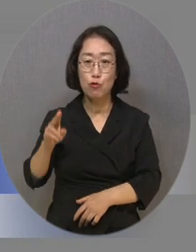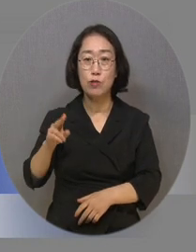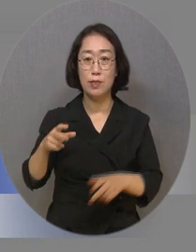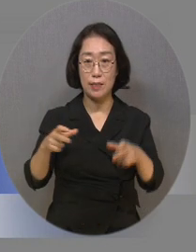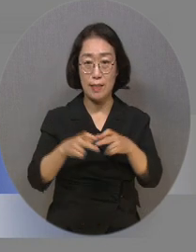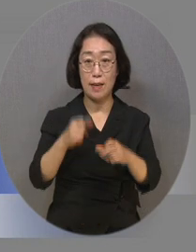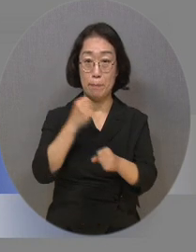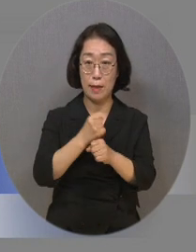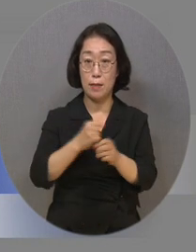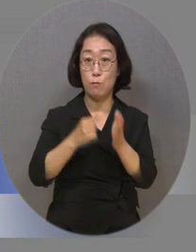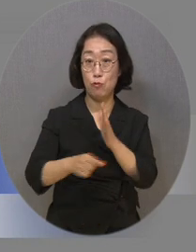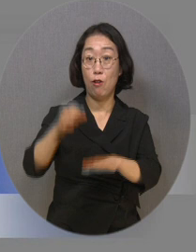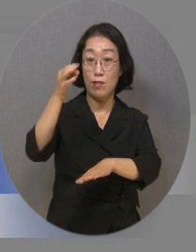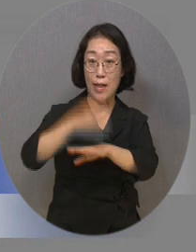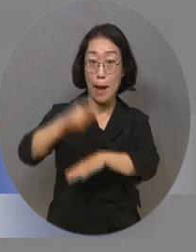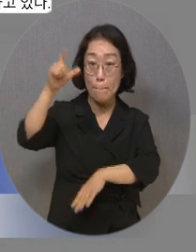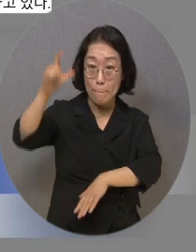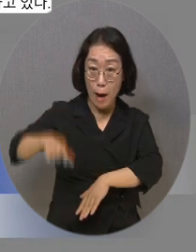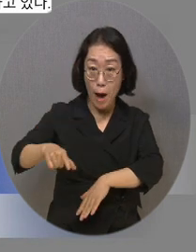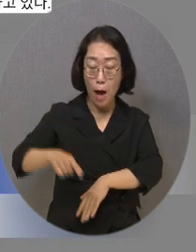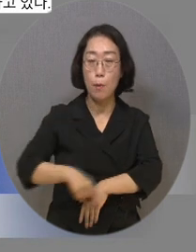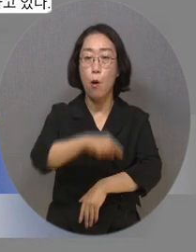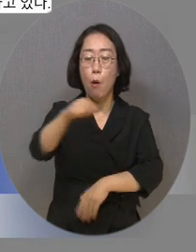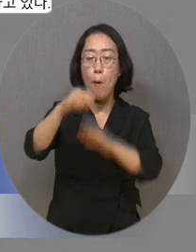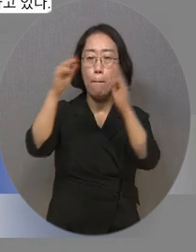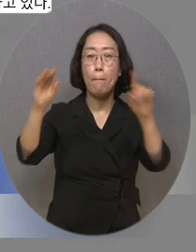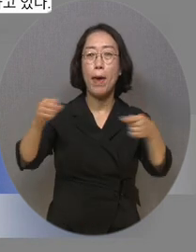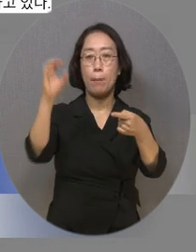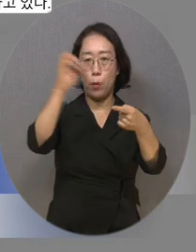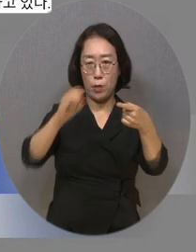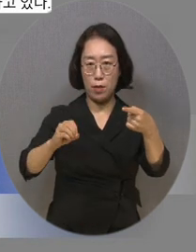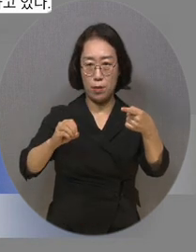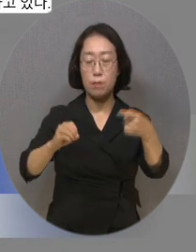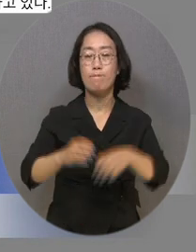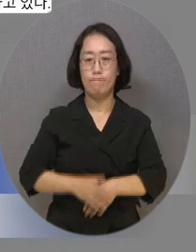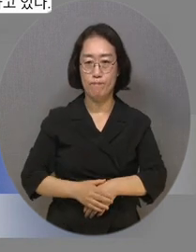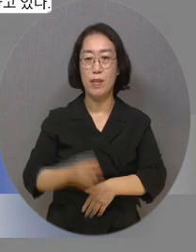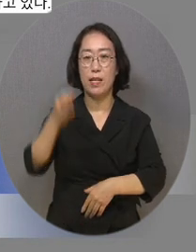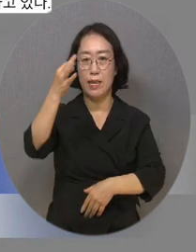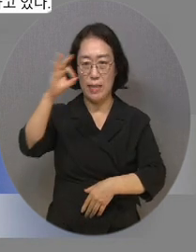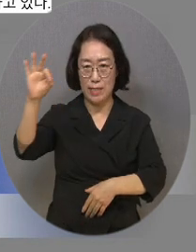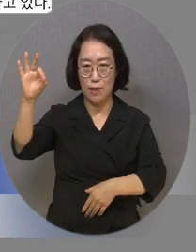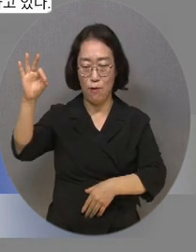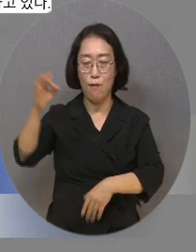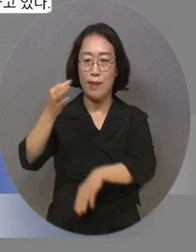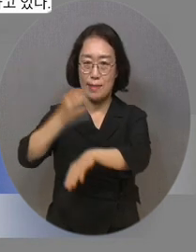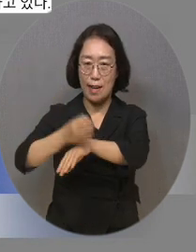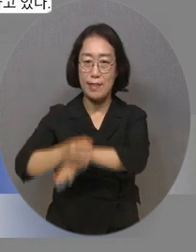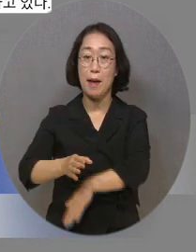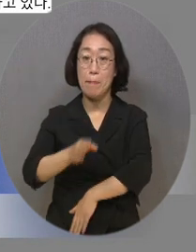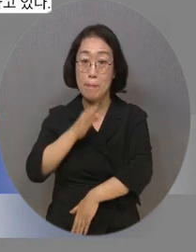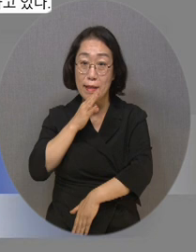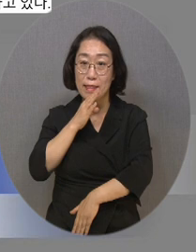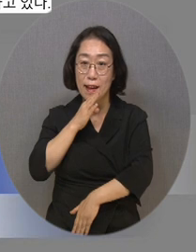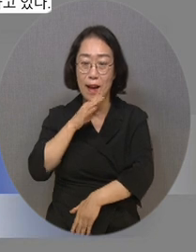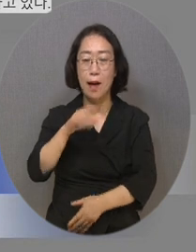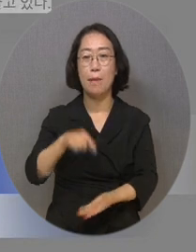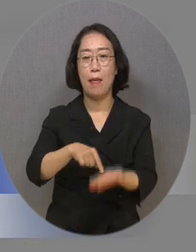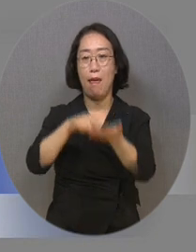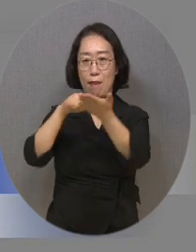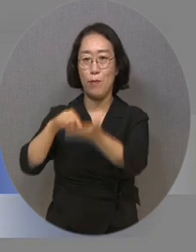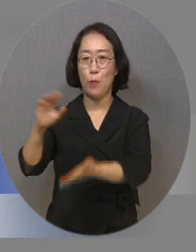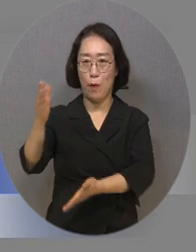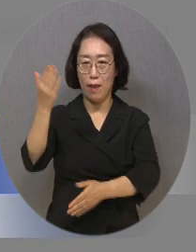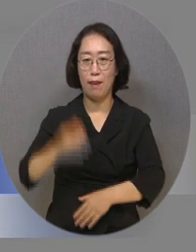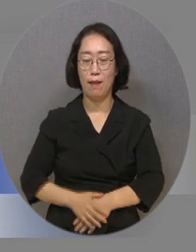생산품을 구매할 경우 결제금액의 100%가 중증장애인 생산품 우선구매 실적으로 반영됩니다.